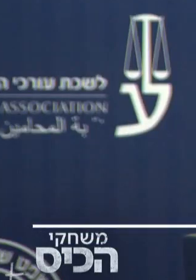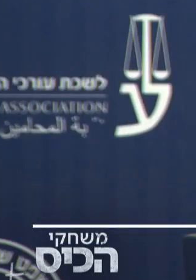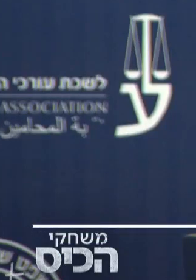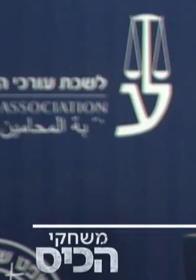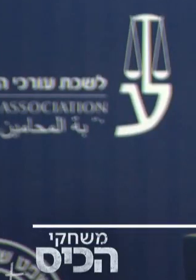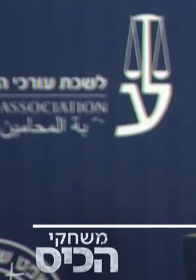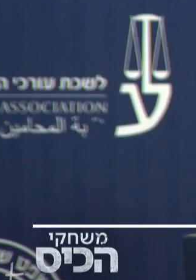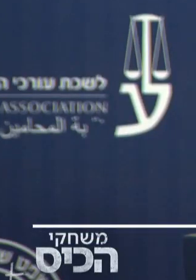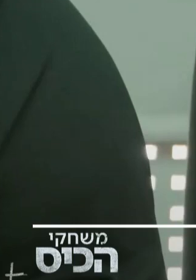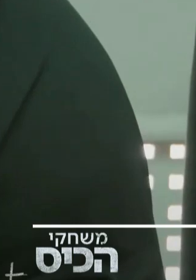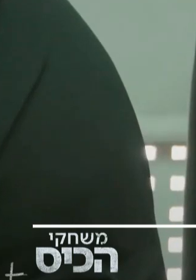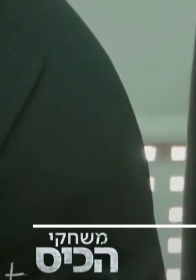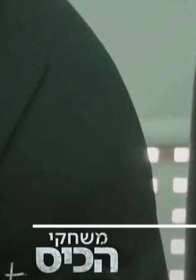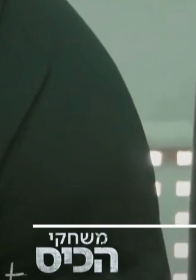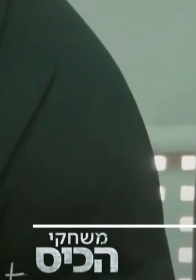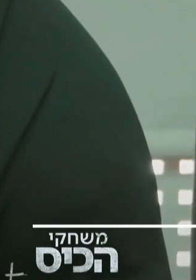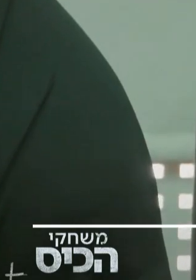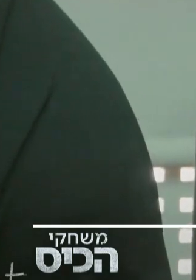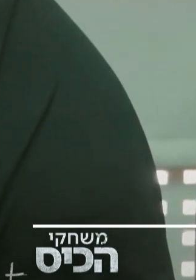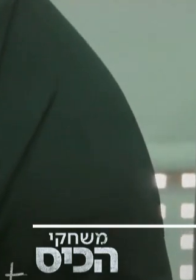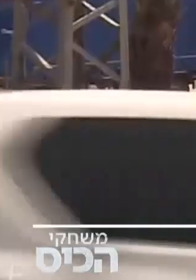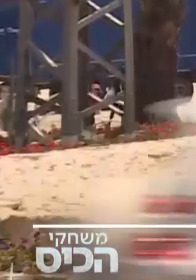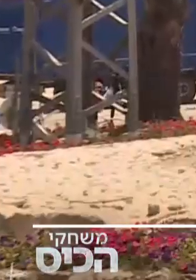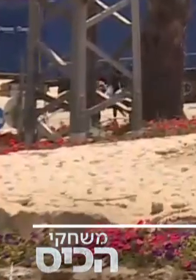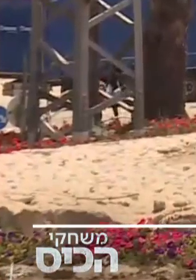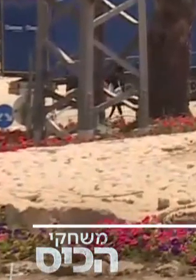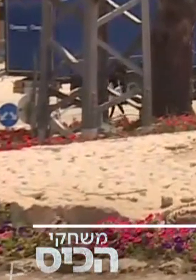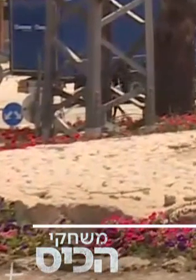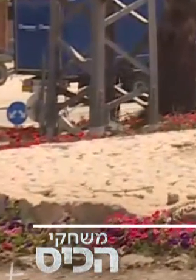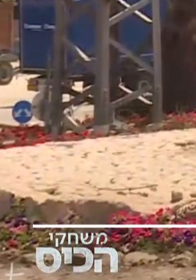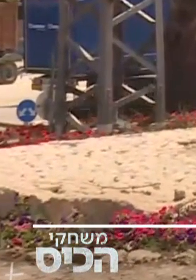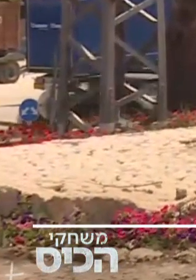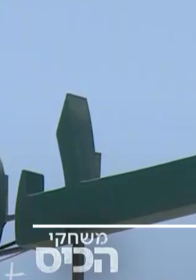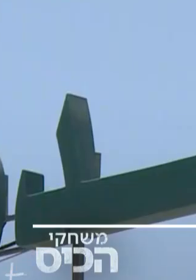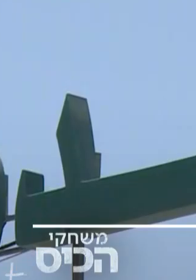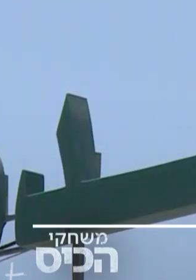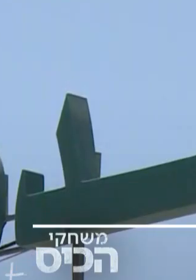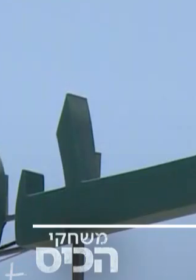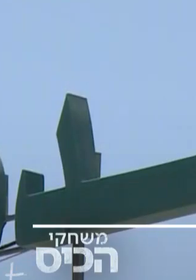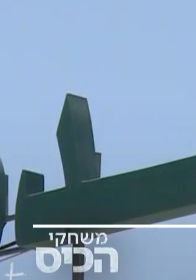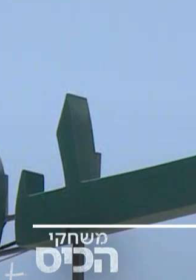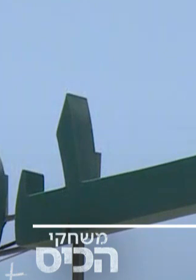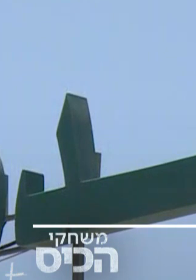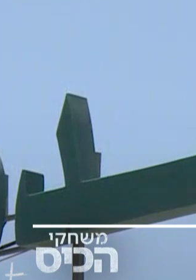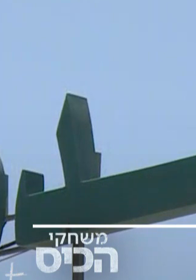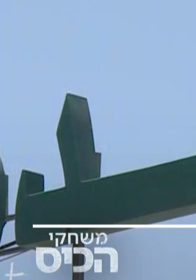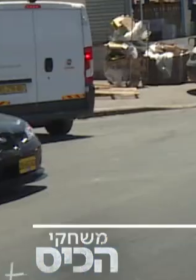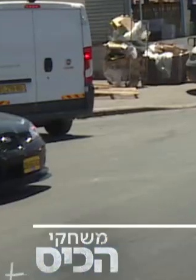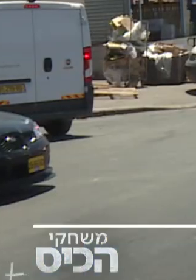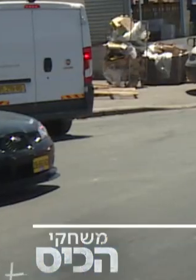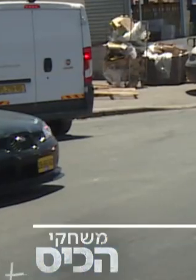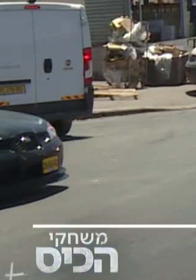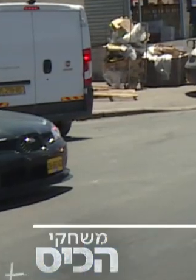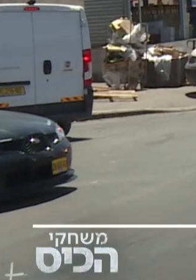היועץ המשפטי לממשלה ושר המשפטים הודיעו שהם מקפיאים את אכיפת אווירות הבנייה על בנייה קיימת למגורים ביישובים